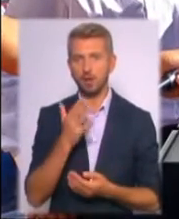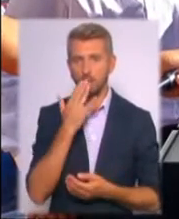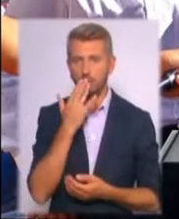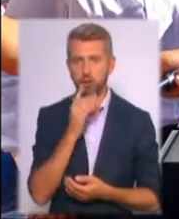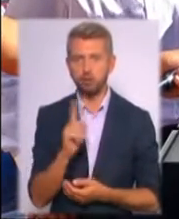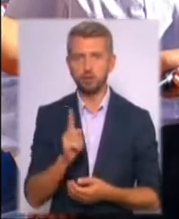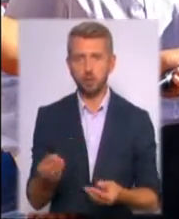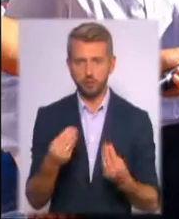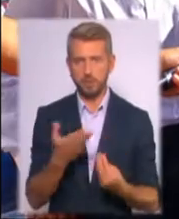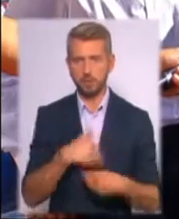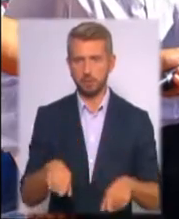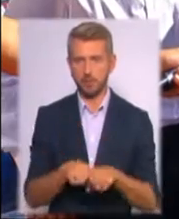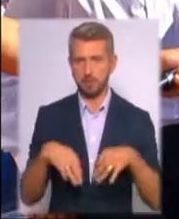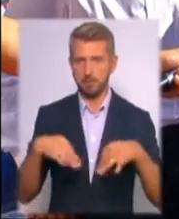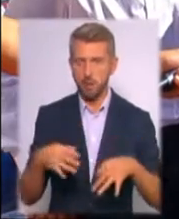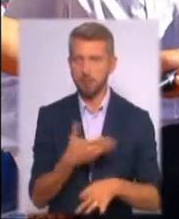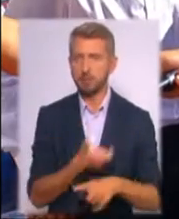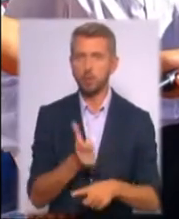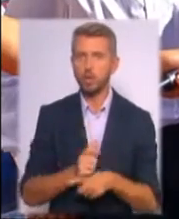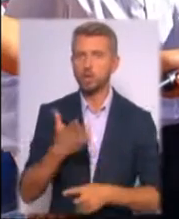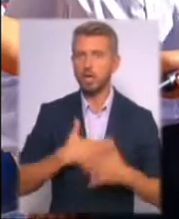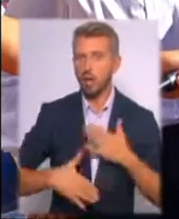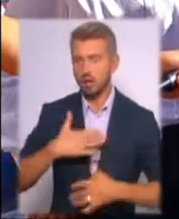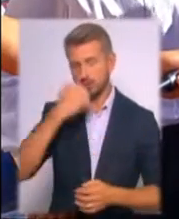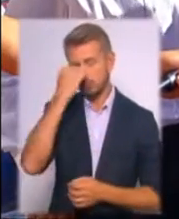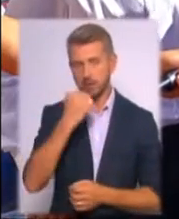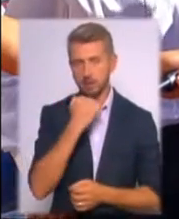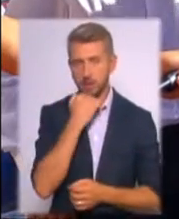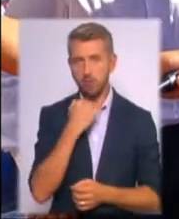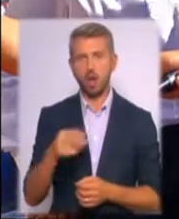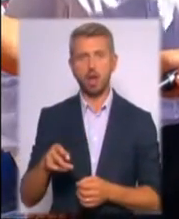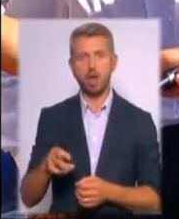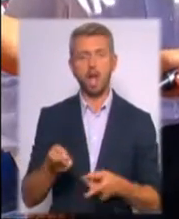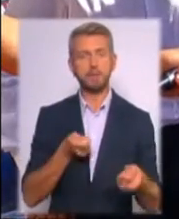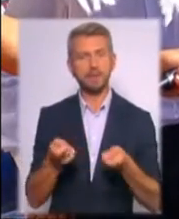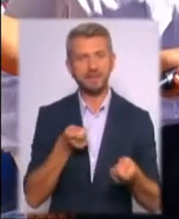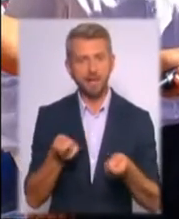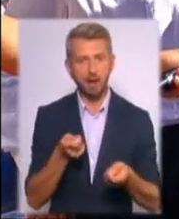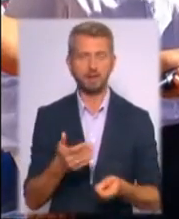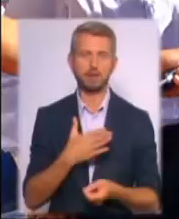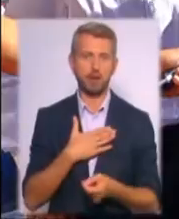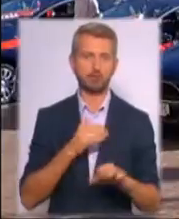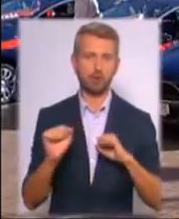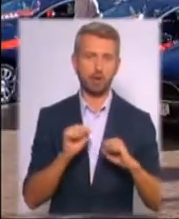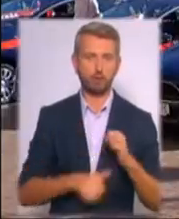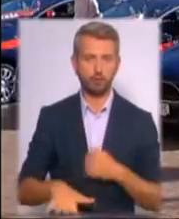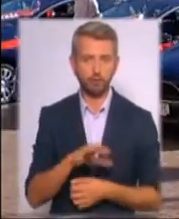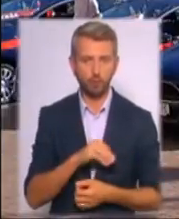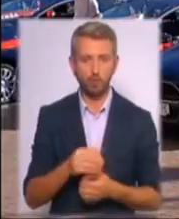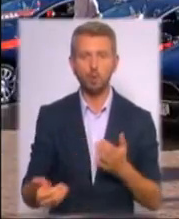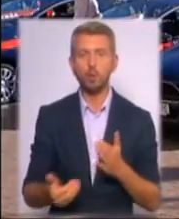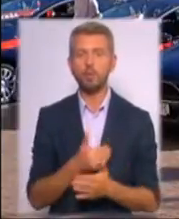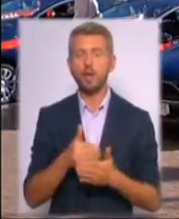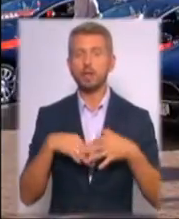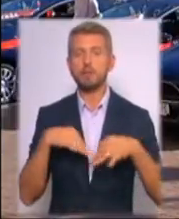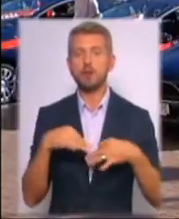нам такі машини. Йому дуже раді. Дякую адміністрації, нашому руководству всьому. Новенькі «Форд